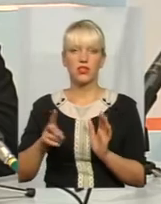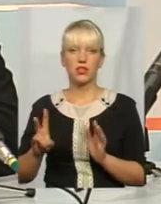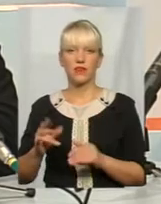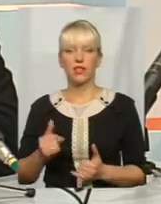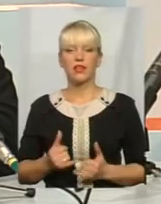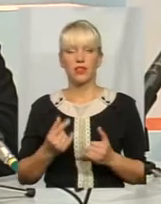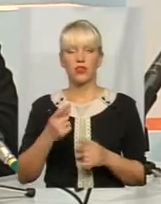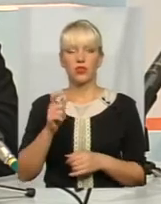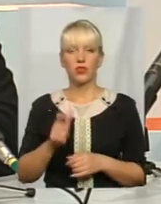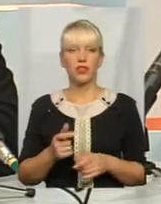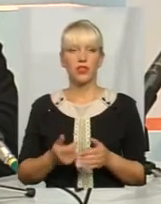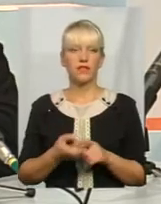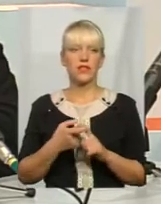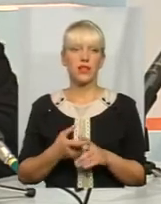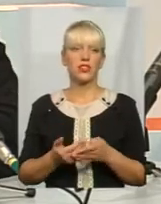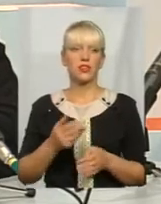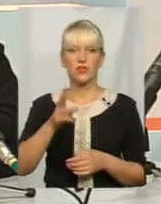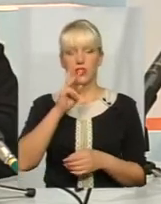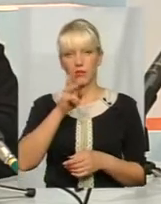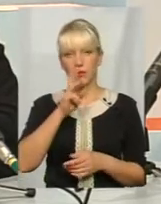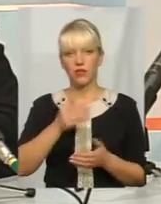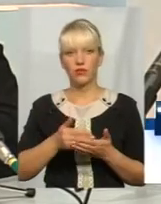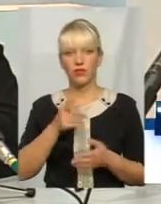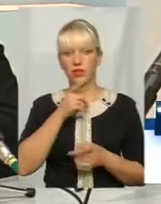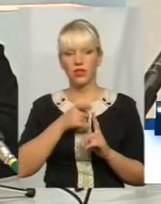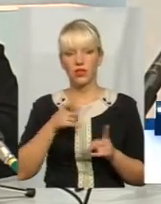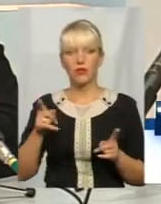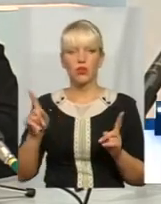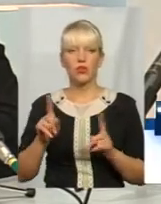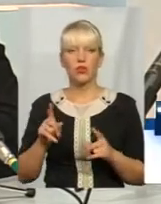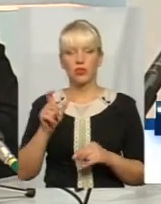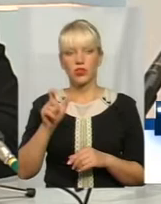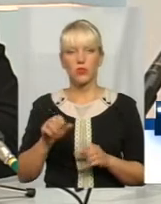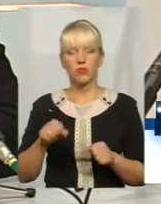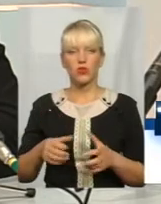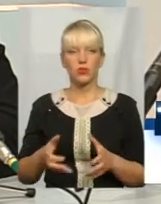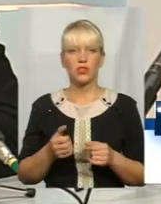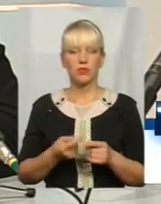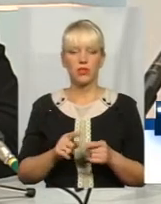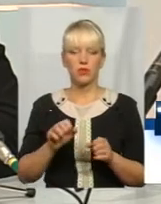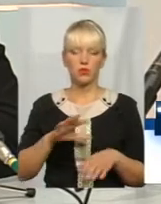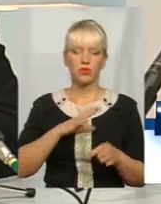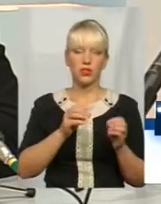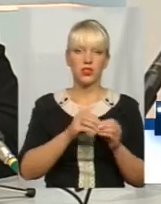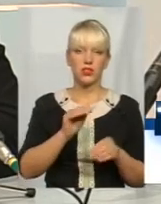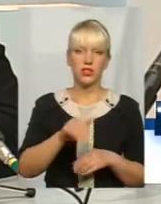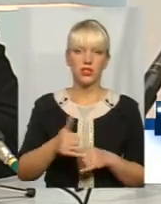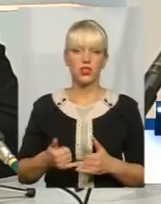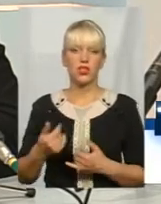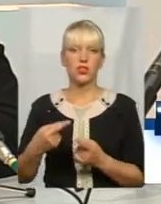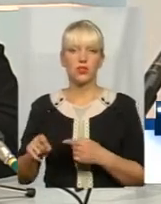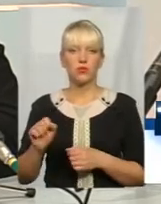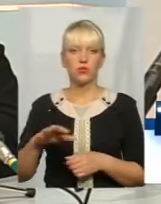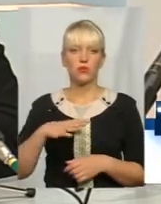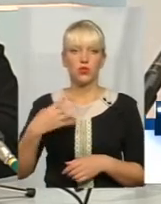для однієї людини, в залежності від заробітної плати, від терміну, яку ця особа може отримати, це може бути 10 тисяч, для другої це може